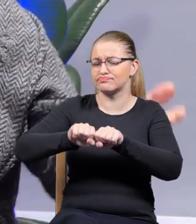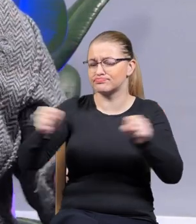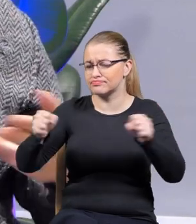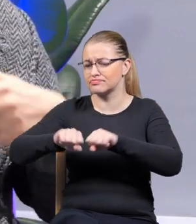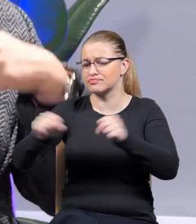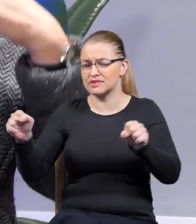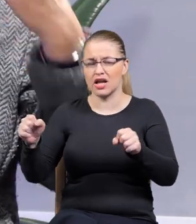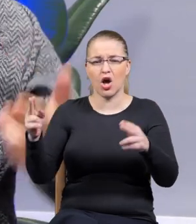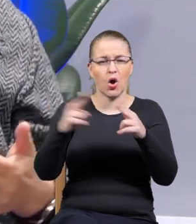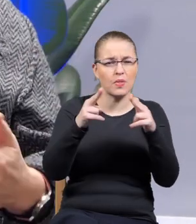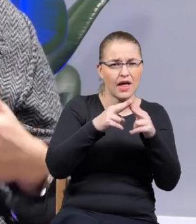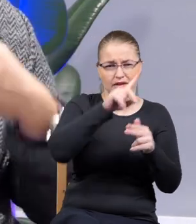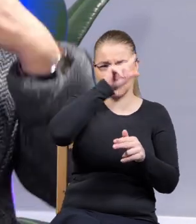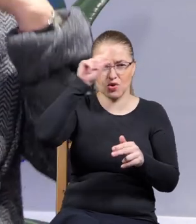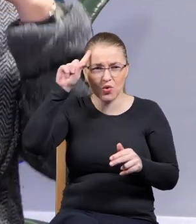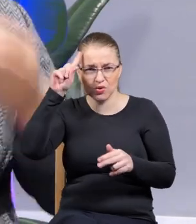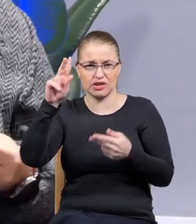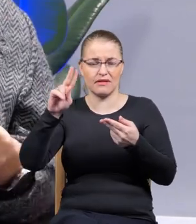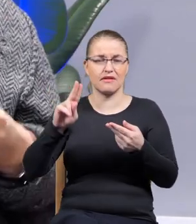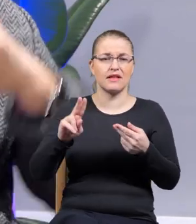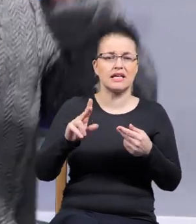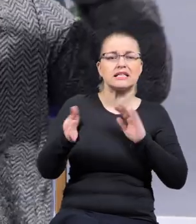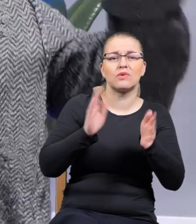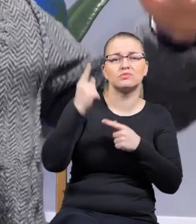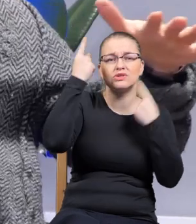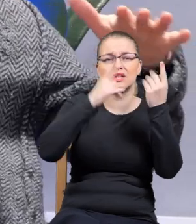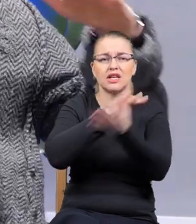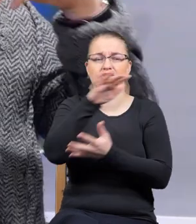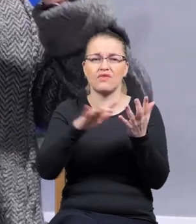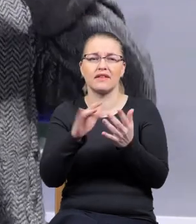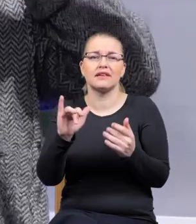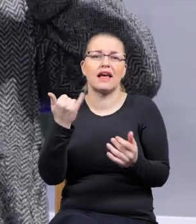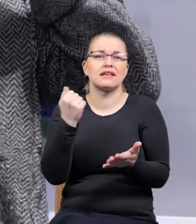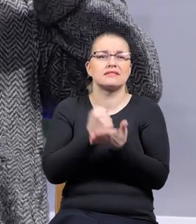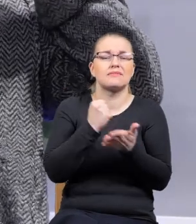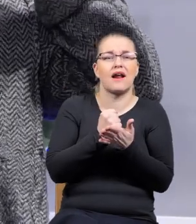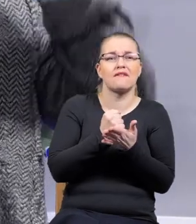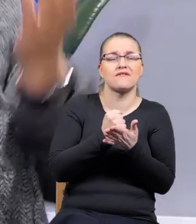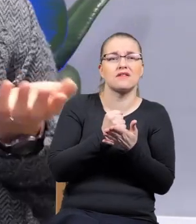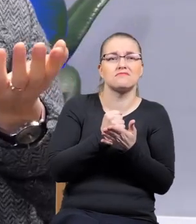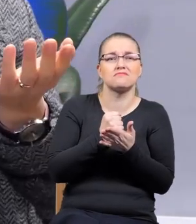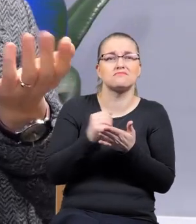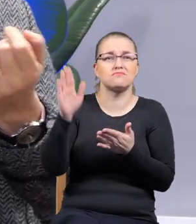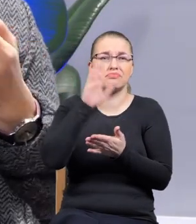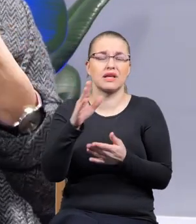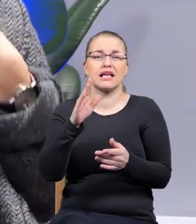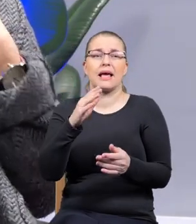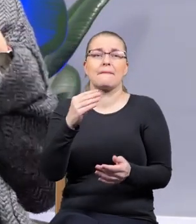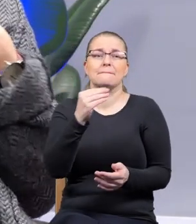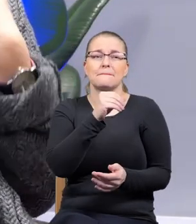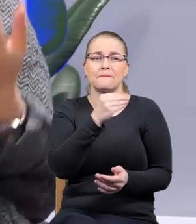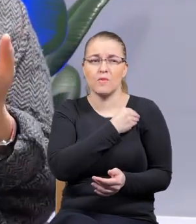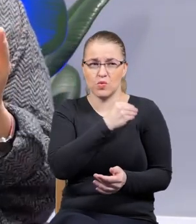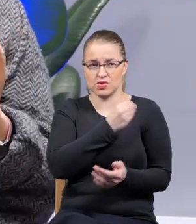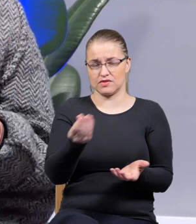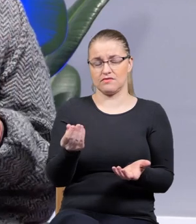stosunki międzyludzkie, sposób myślenia o świecie, stosunek do spraw wyższych, no moralność przede wszystkim, jakiś